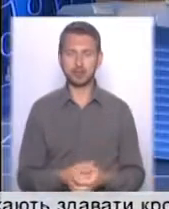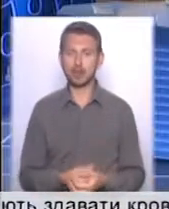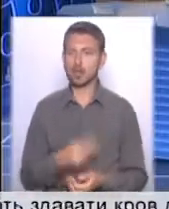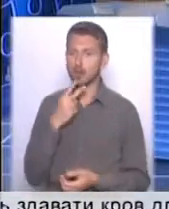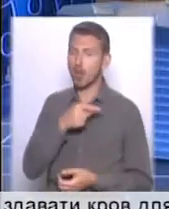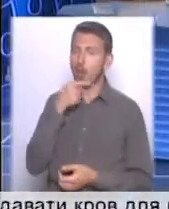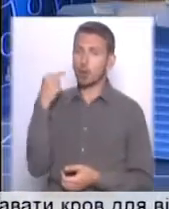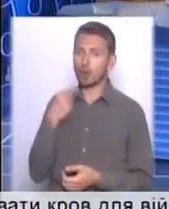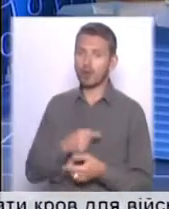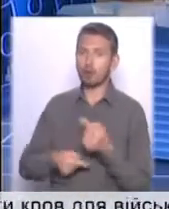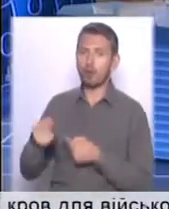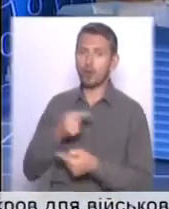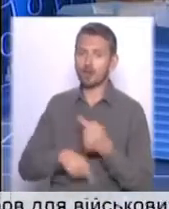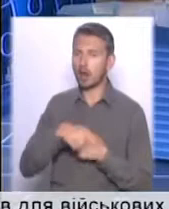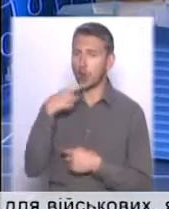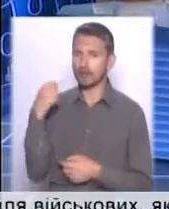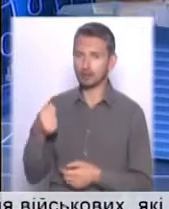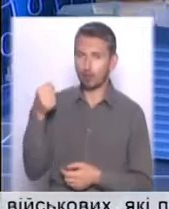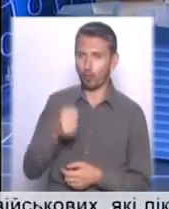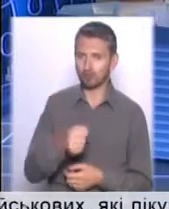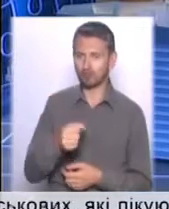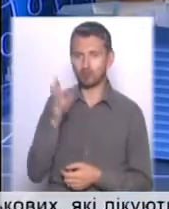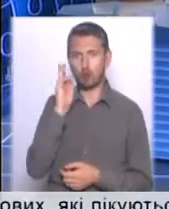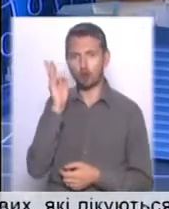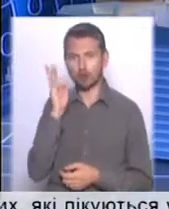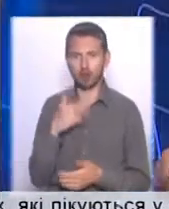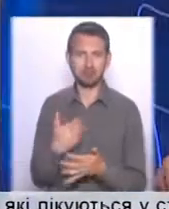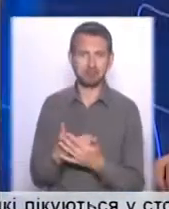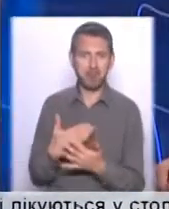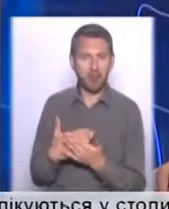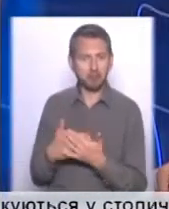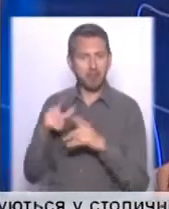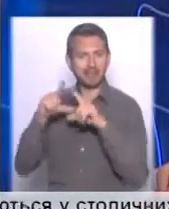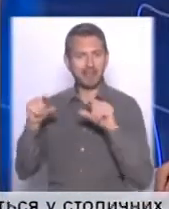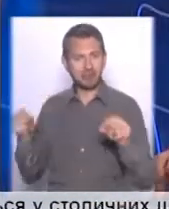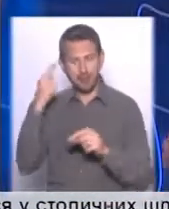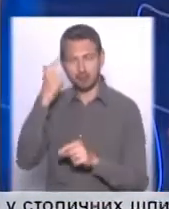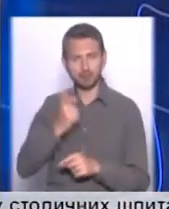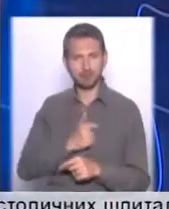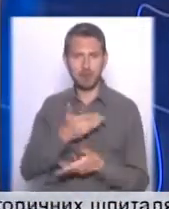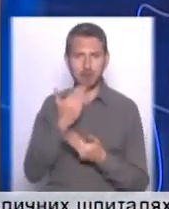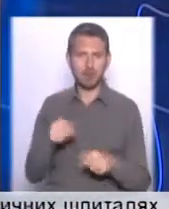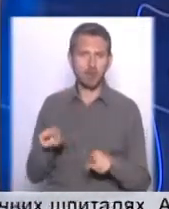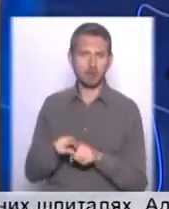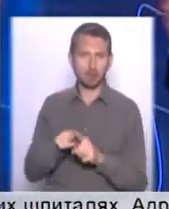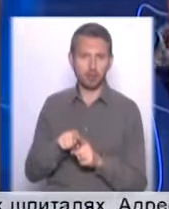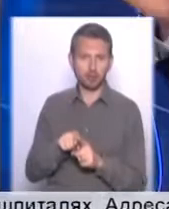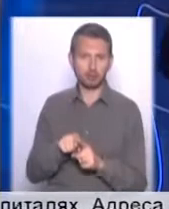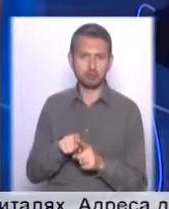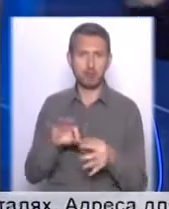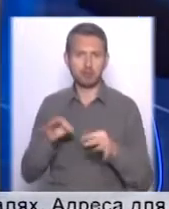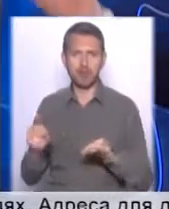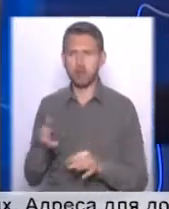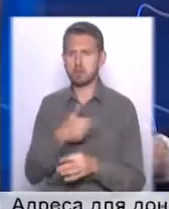Росія повертає російського посла. Як би ніби так йде з Кремля, що немає такої риторики конкретно, що ми там не